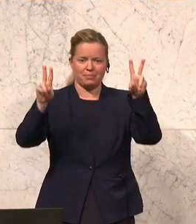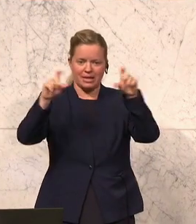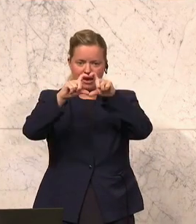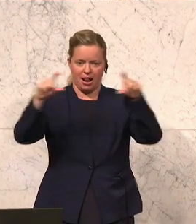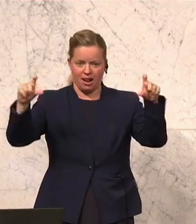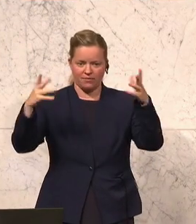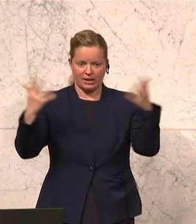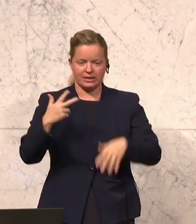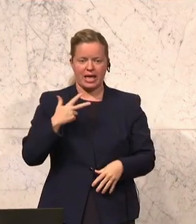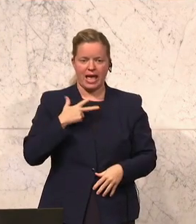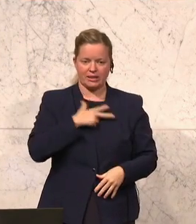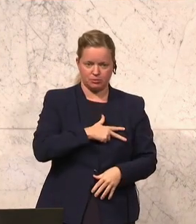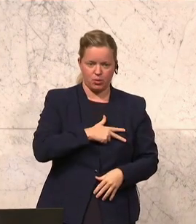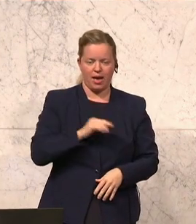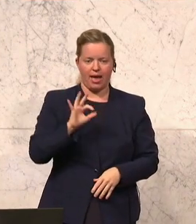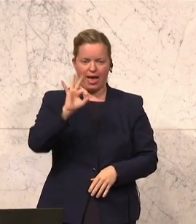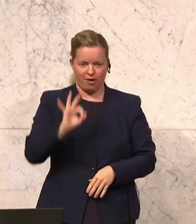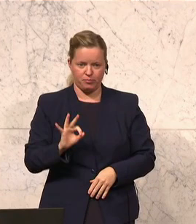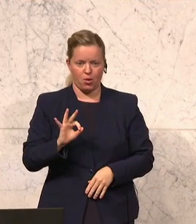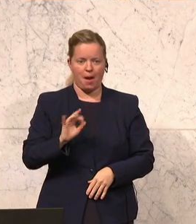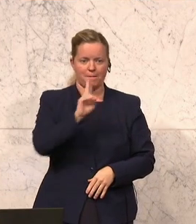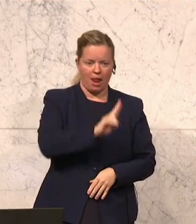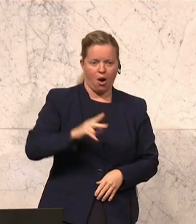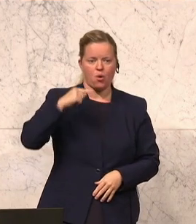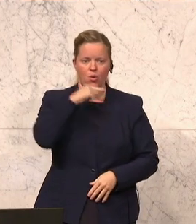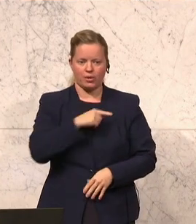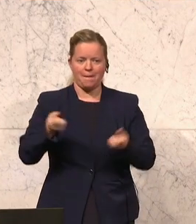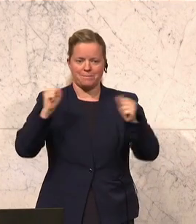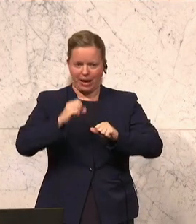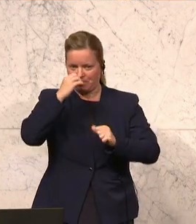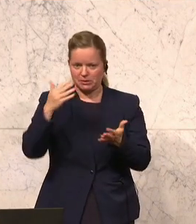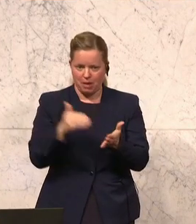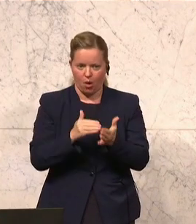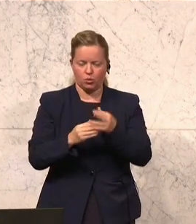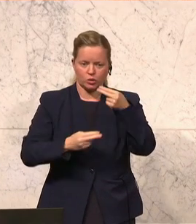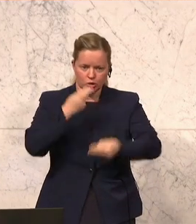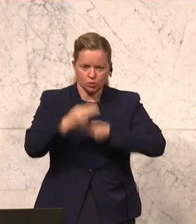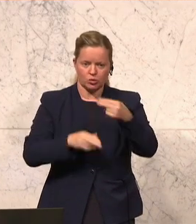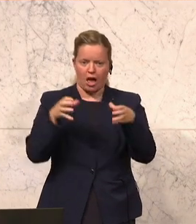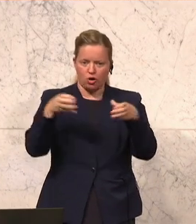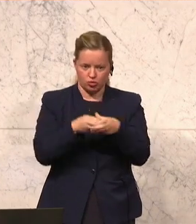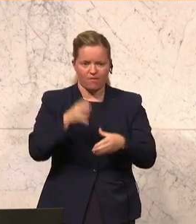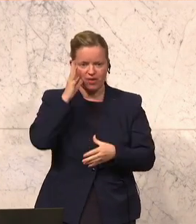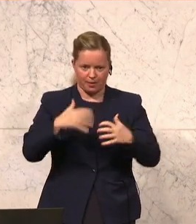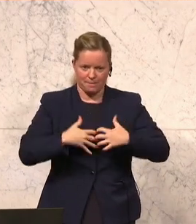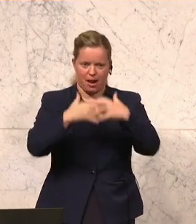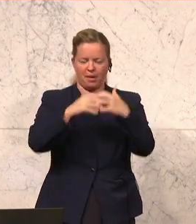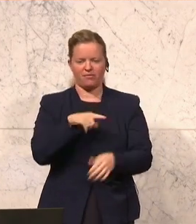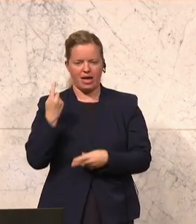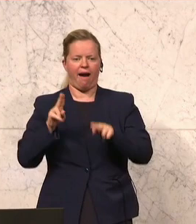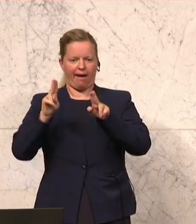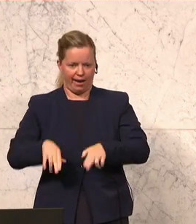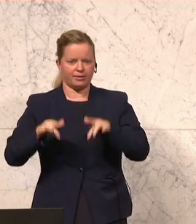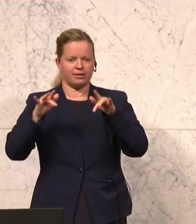SPÖ-FPÖ-Blau-Roter Machtmissbrauch-Untersuchungsausschuss, den setzen wir ein, dieses Recht haben wir.